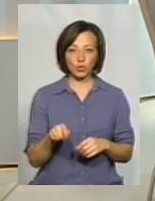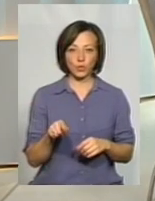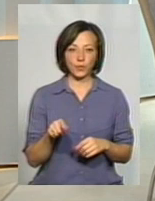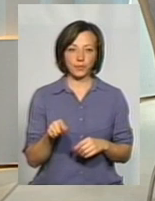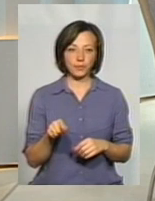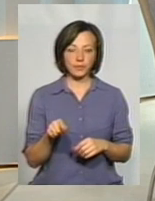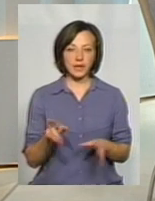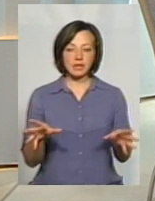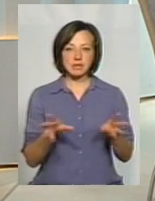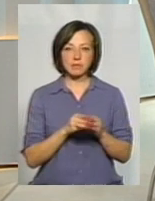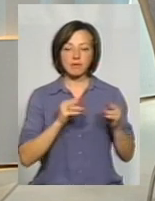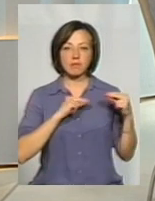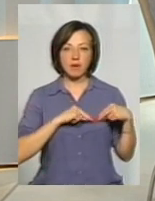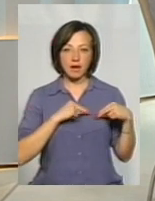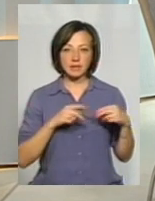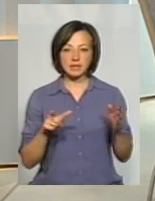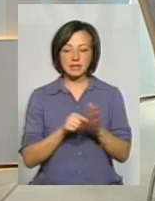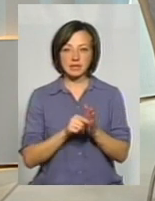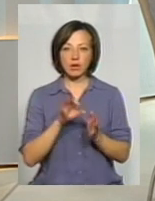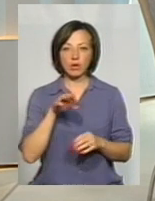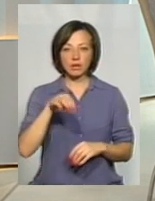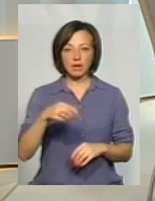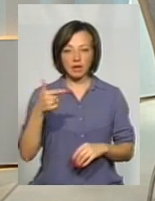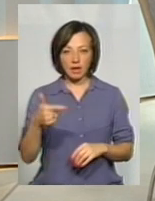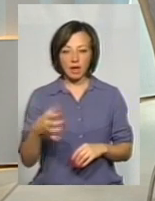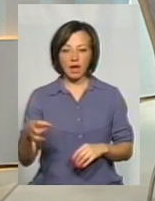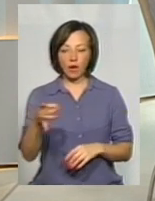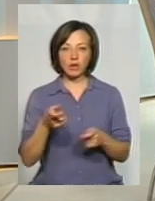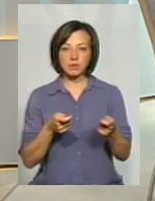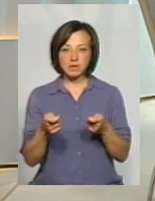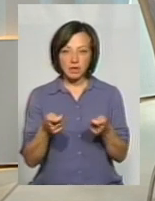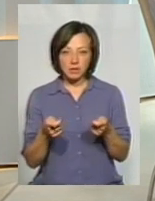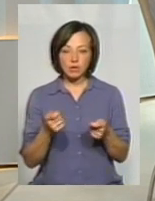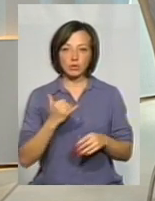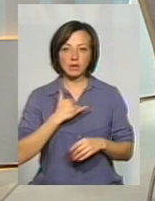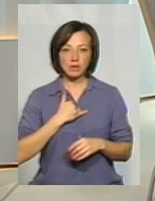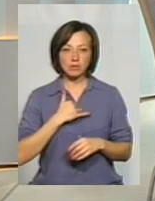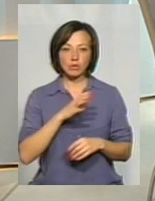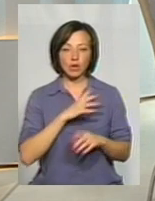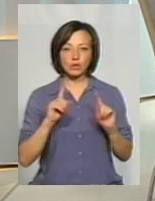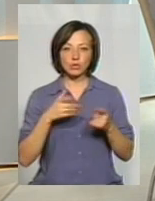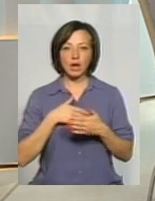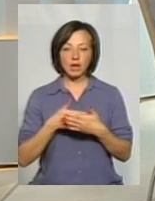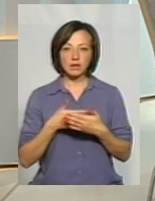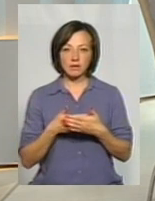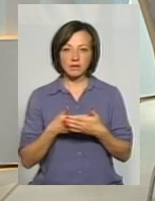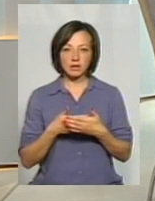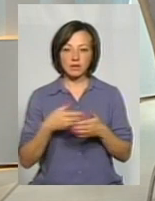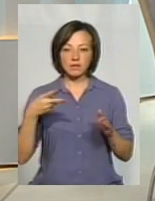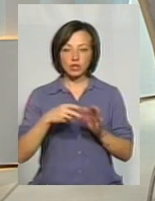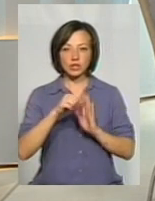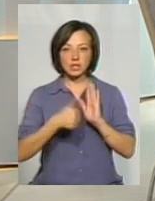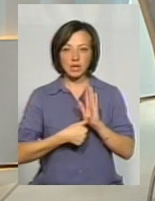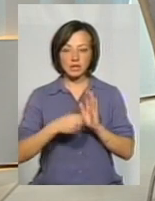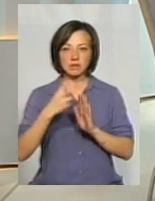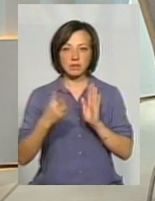Тому співпраця з ОТГ, з районною адміністрацією, вона в нас була дуже активна у 2016